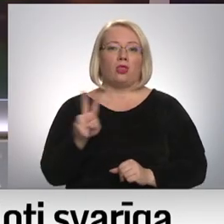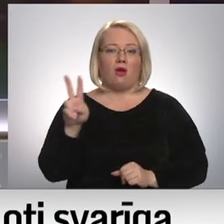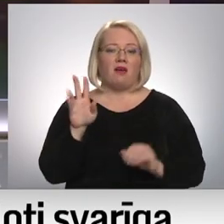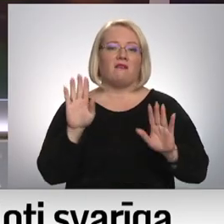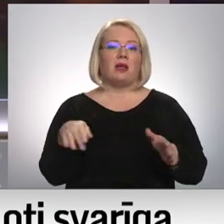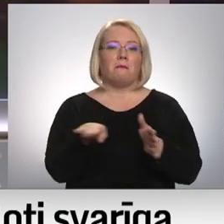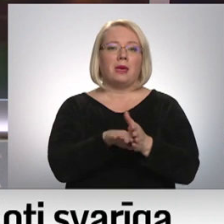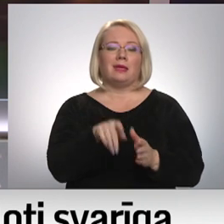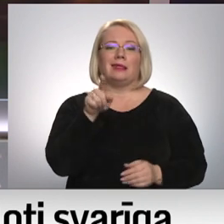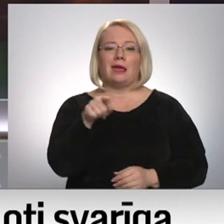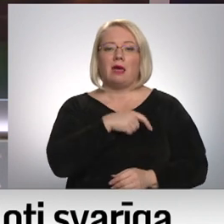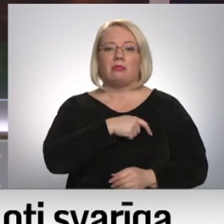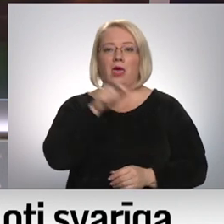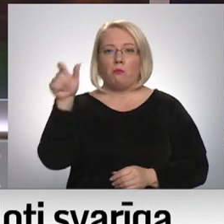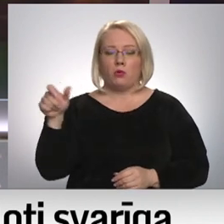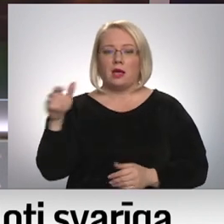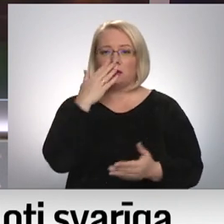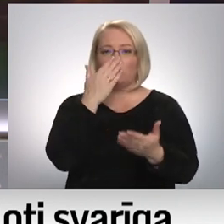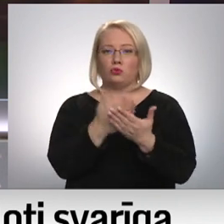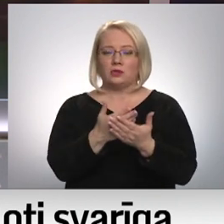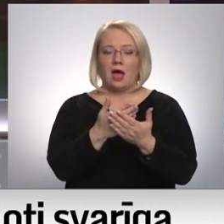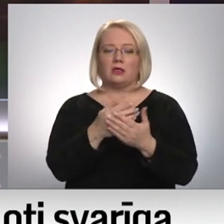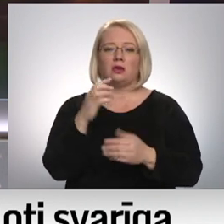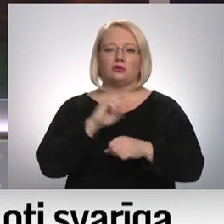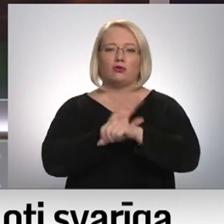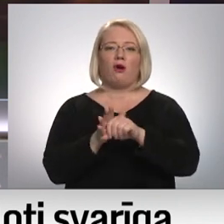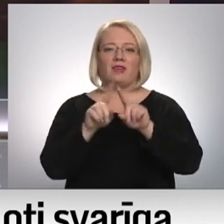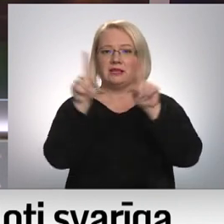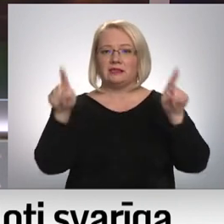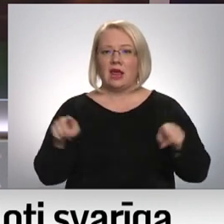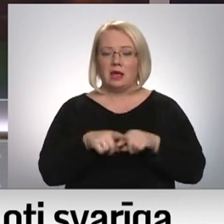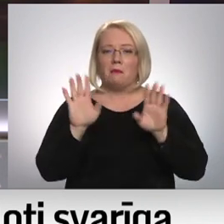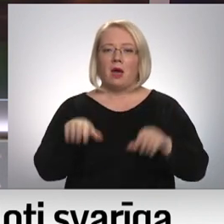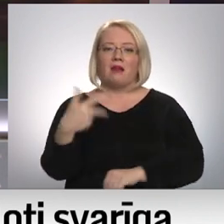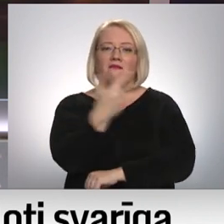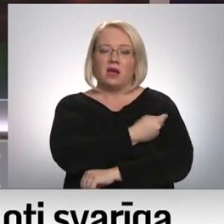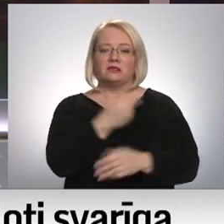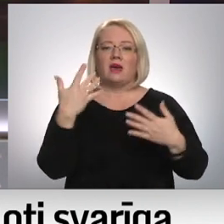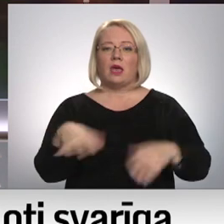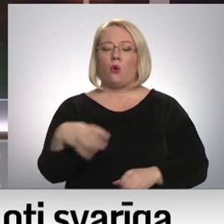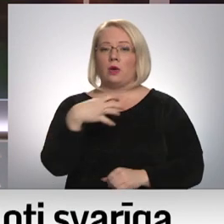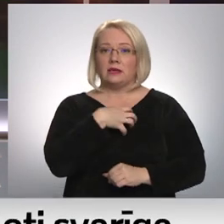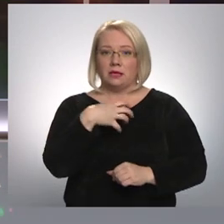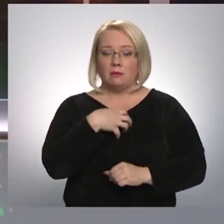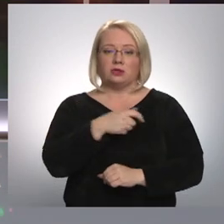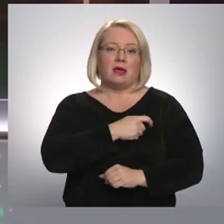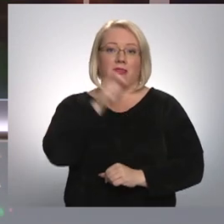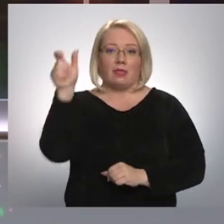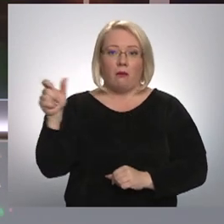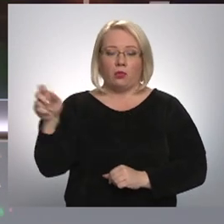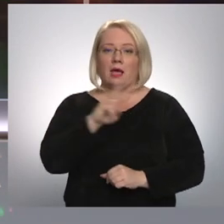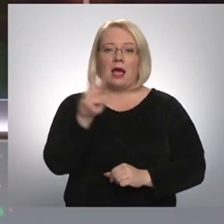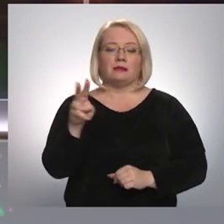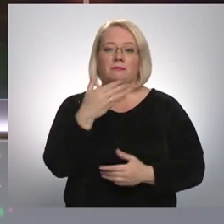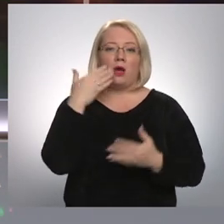piedalīties tikai tie deputāti, kuri varēs uzrādīt Covid-19 certifikātu par vakcināciju vai izslimošanu. Deputātiem, kuri nebūs